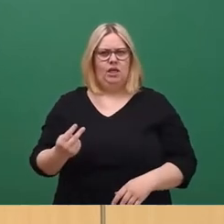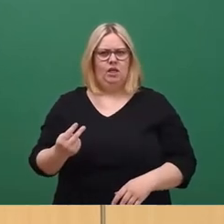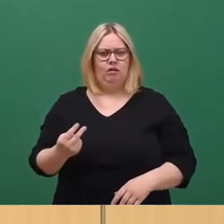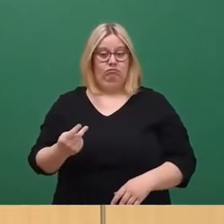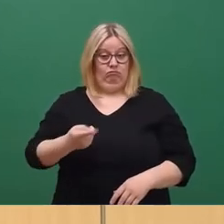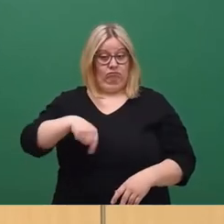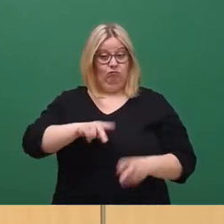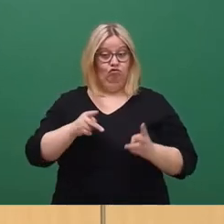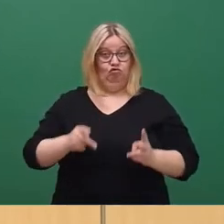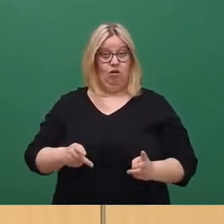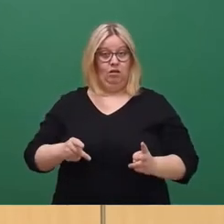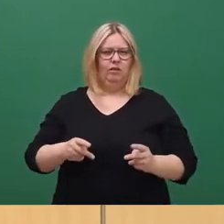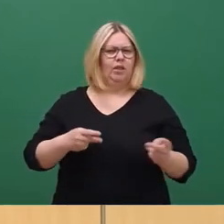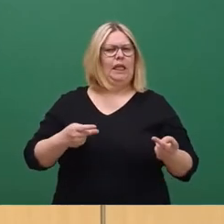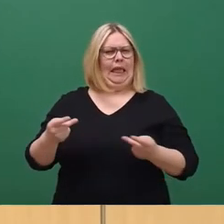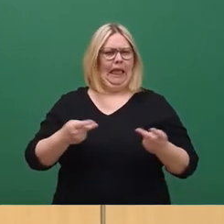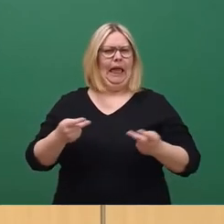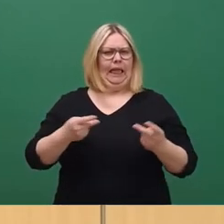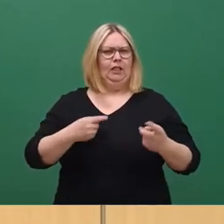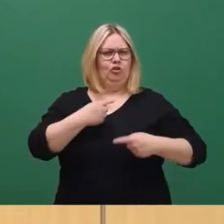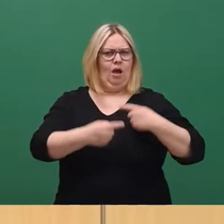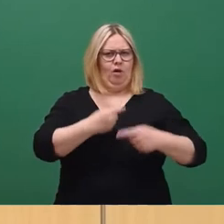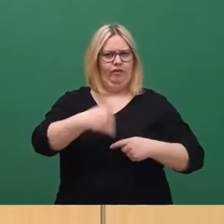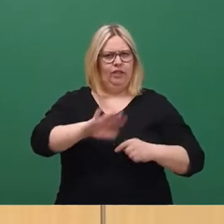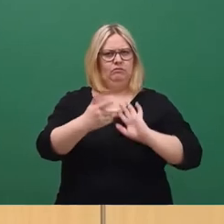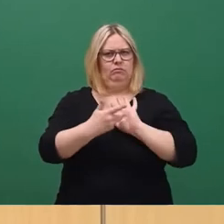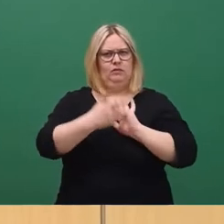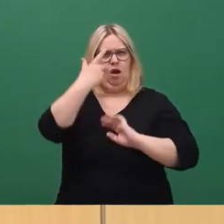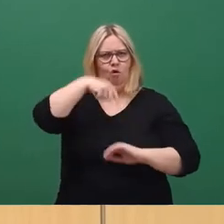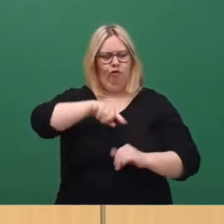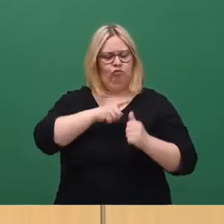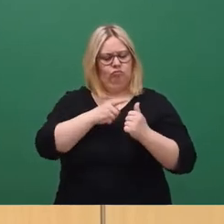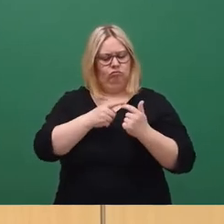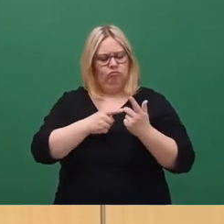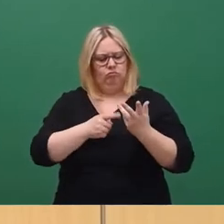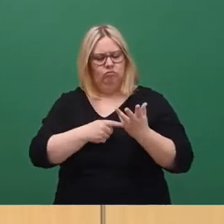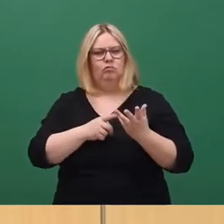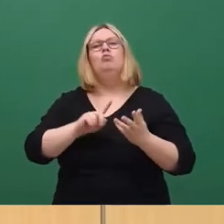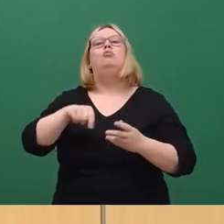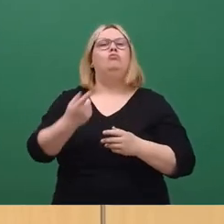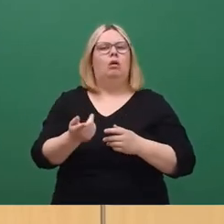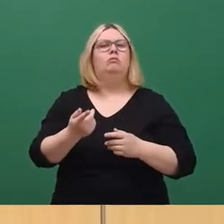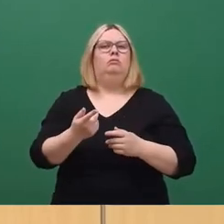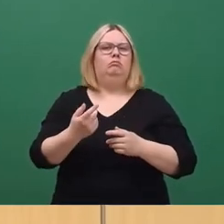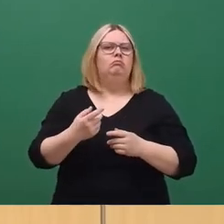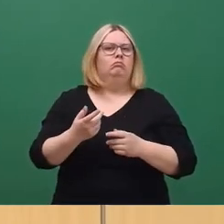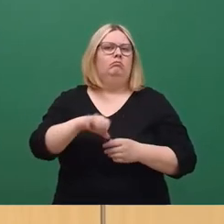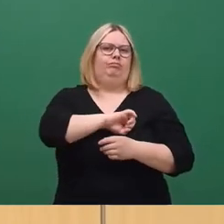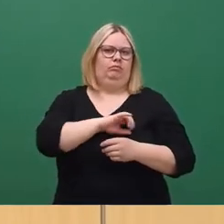einen ähnlichen Weg gegangen sind, der uns Erkenntnisse gebracht hat, die sich schon wenige Jahre später bewährt haben.